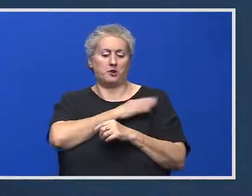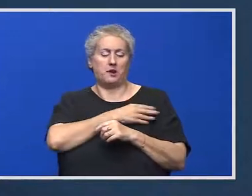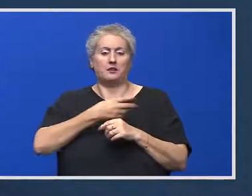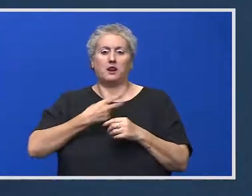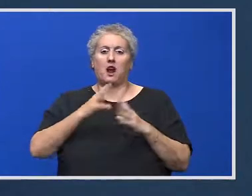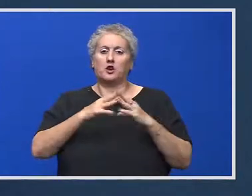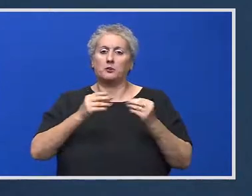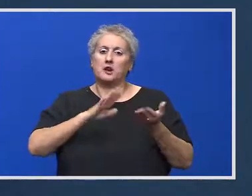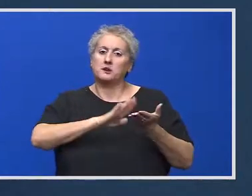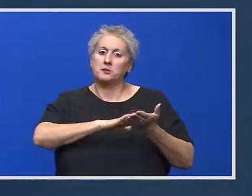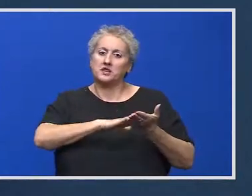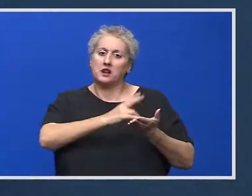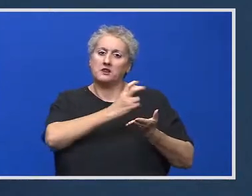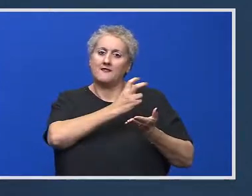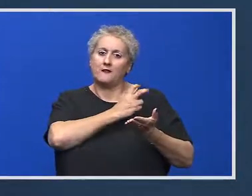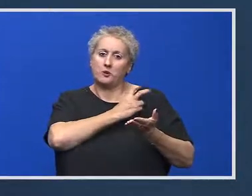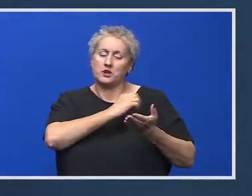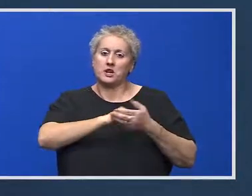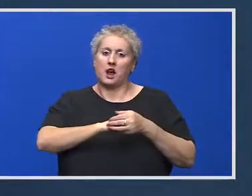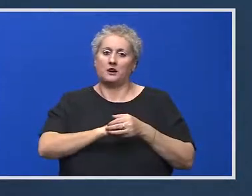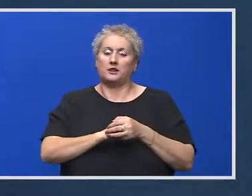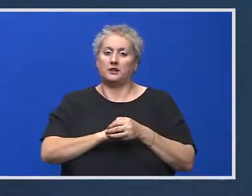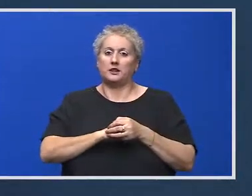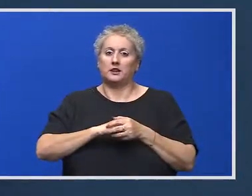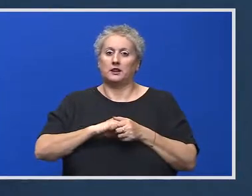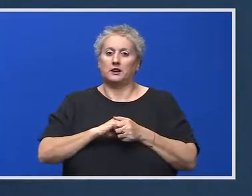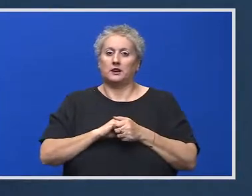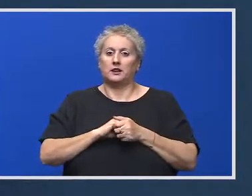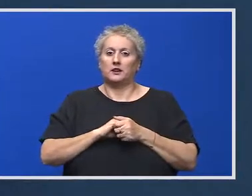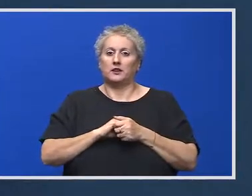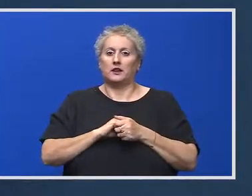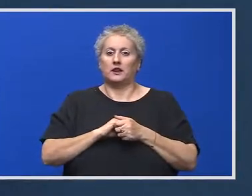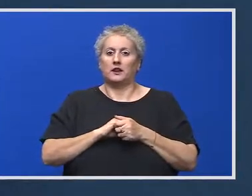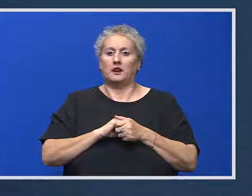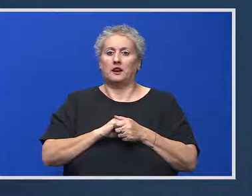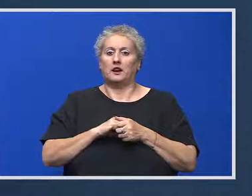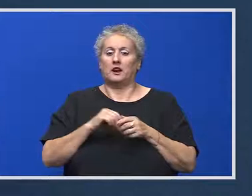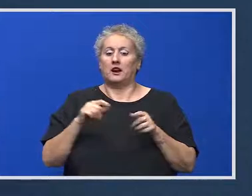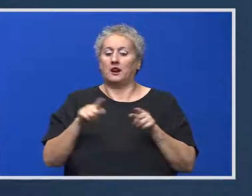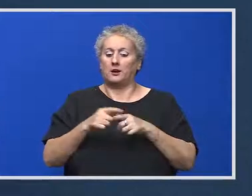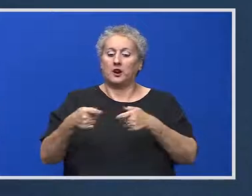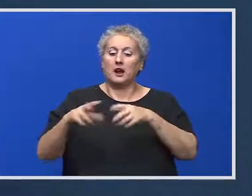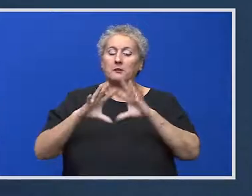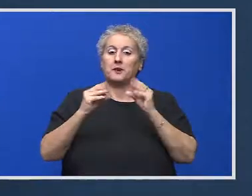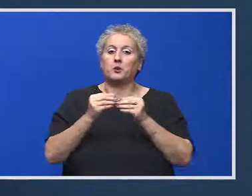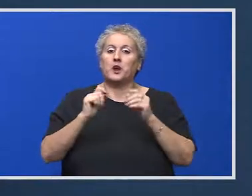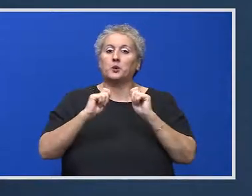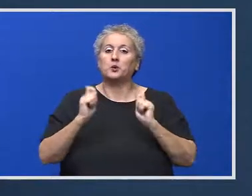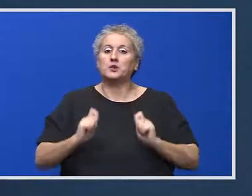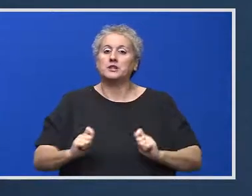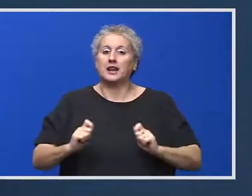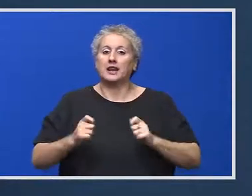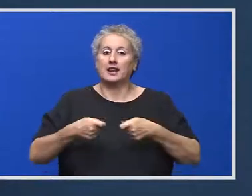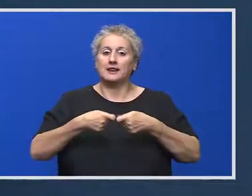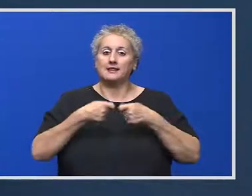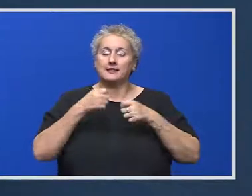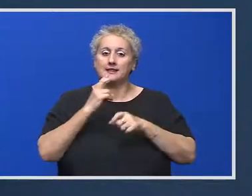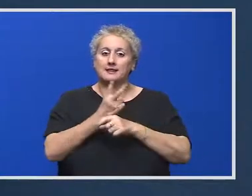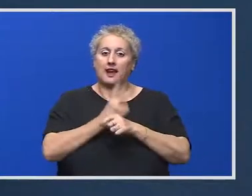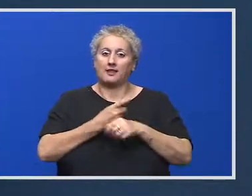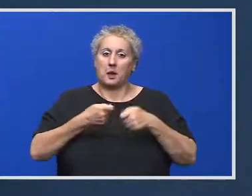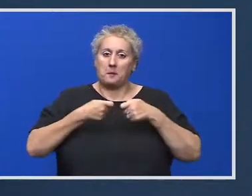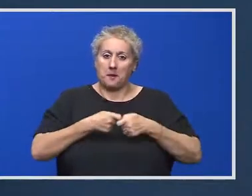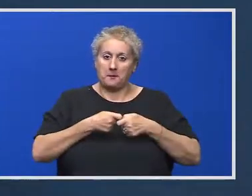-și păstreze această funcție în bancă. În caz contrar, funcția s-ar fi scos la concurs între celelalte state membre. Practic, dumneavoastră, în acest